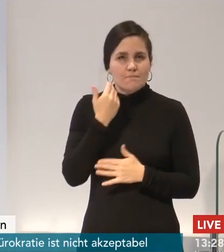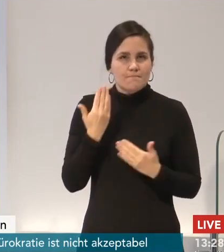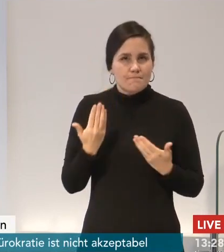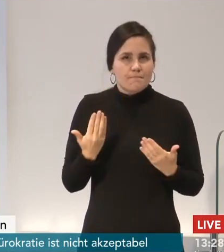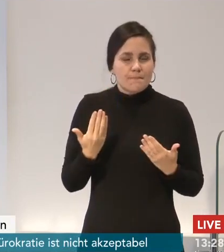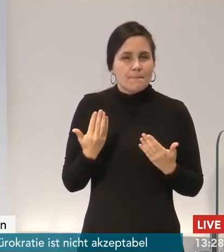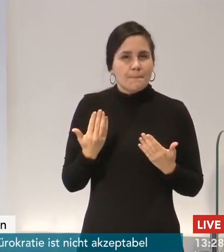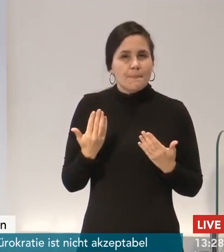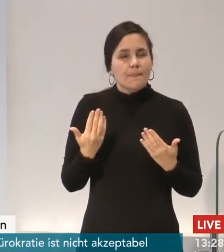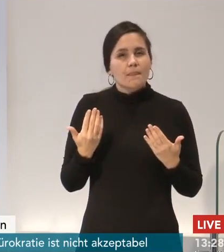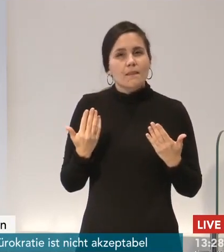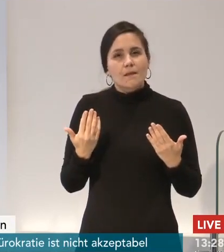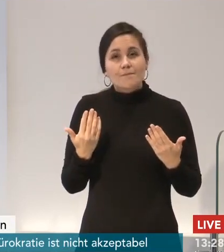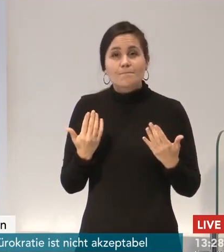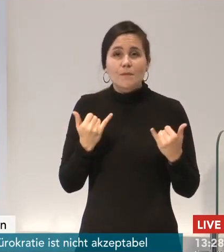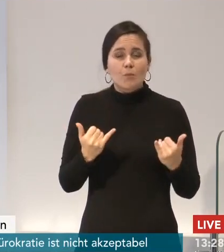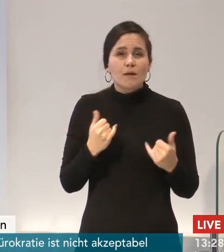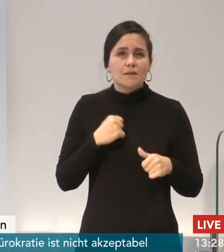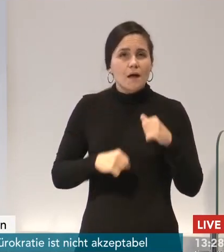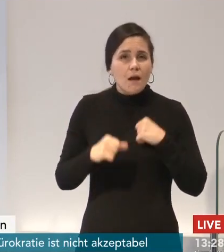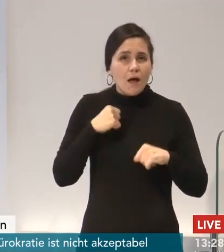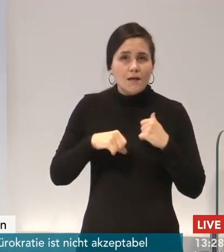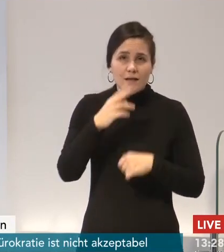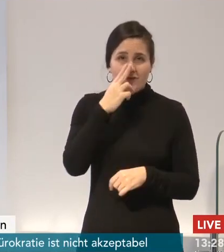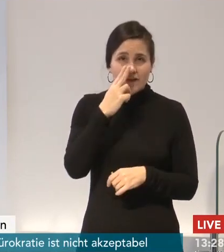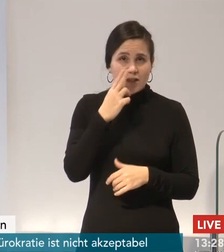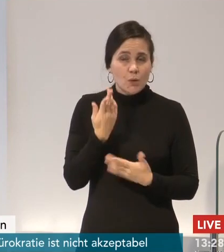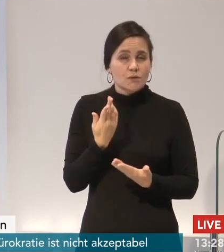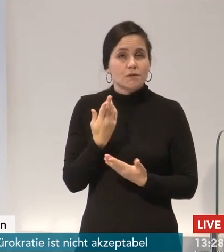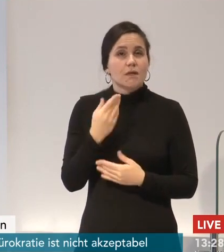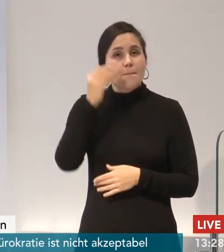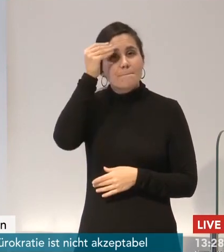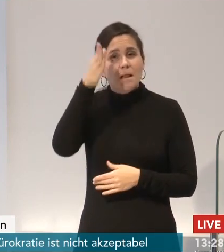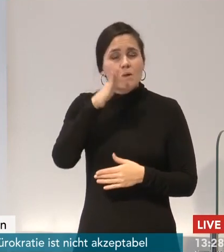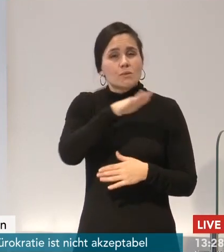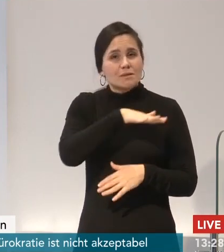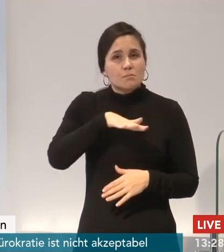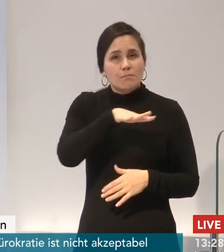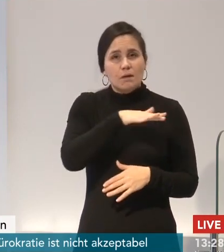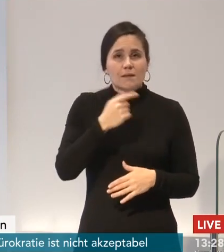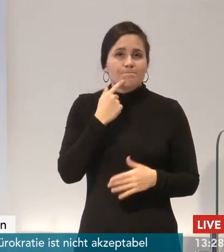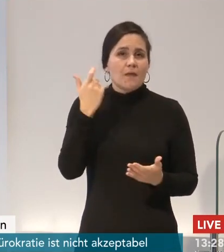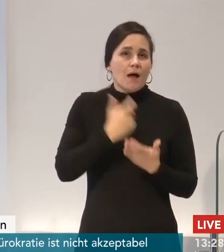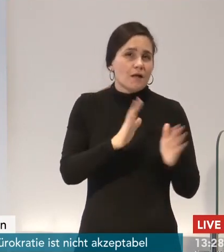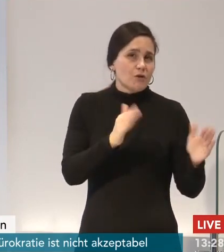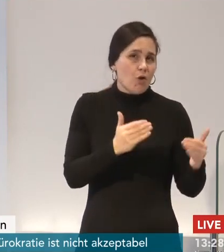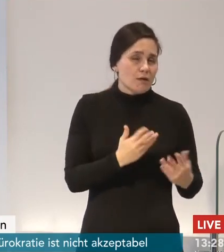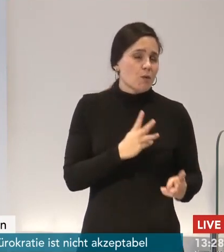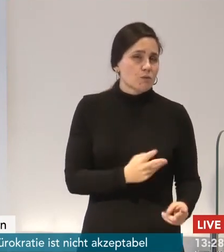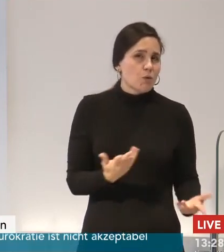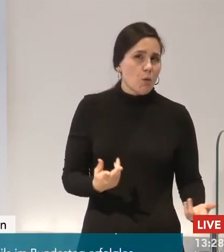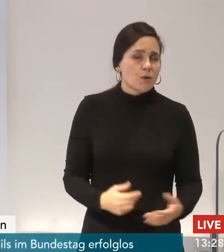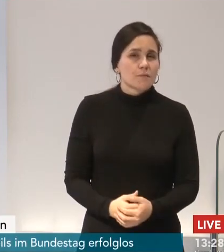mit bedauerlicherweise wirklich harten Einschnitten im Bildungssystem, wo wir viele Schülerinnen und Schüler im